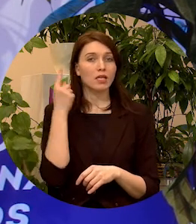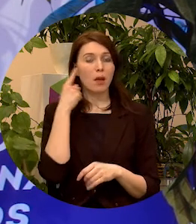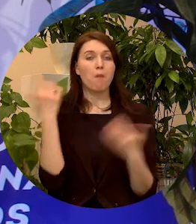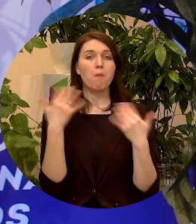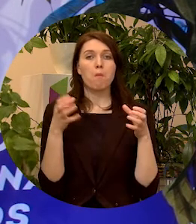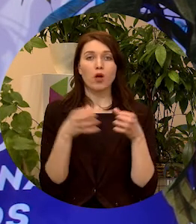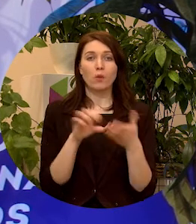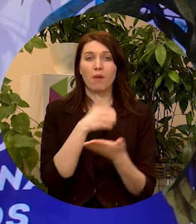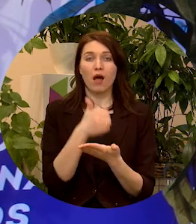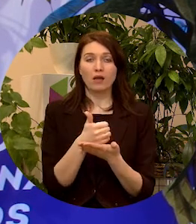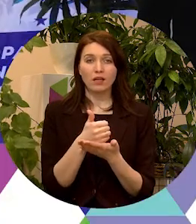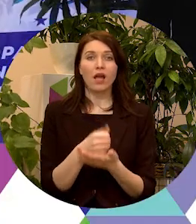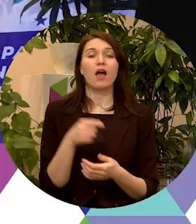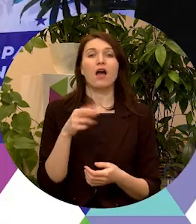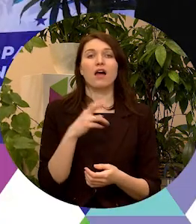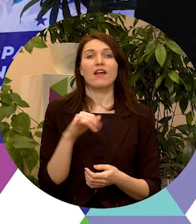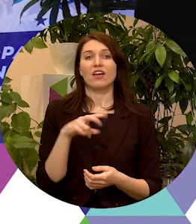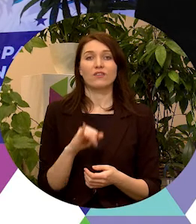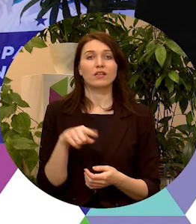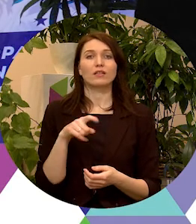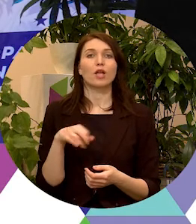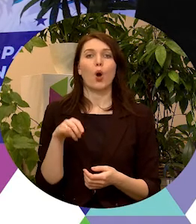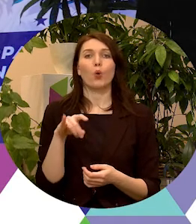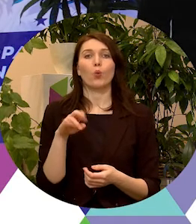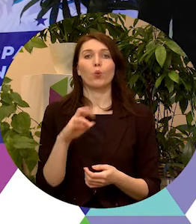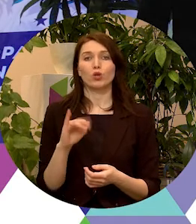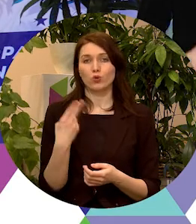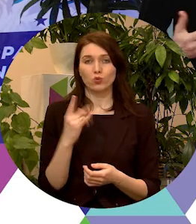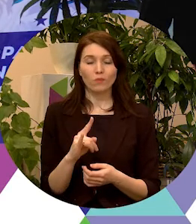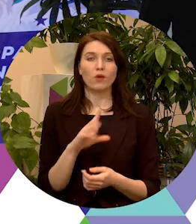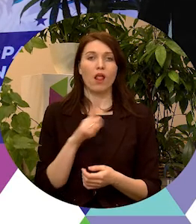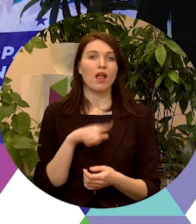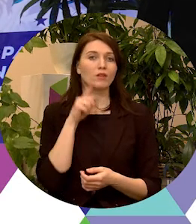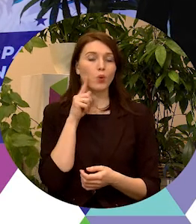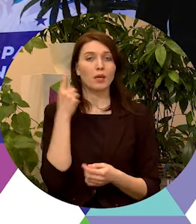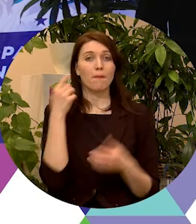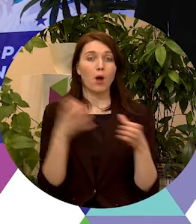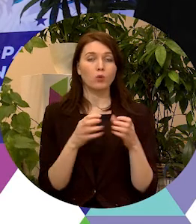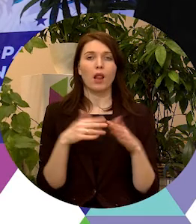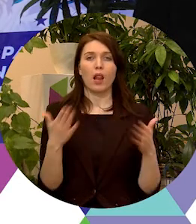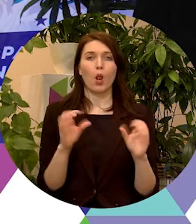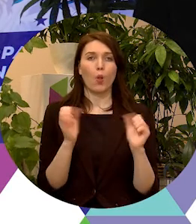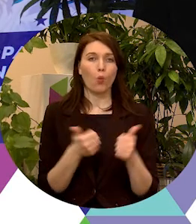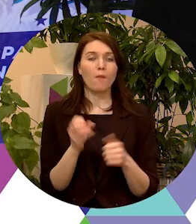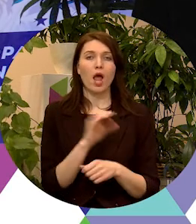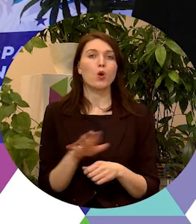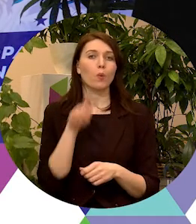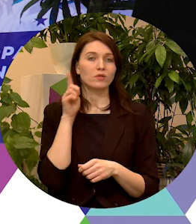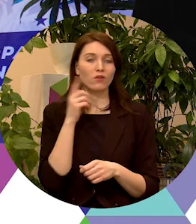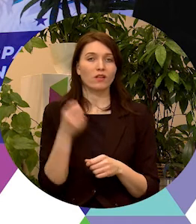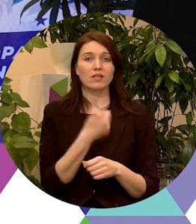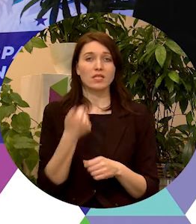pārstāvi Raivi Gunāru Tauriņu. Latvijas jaunatnes padomē ir arī ļoti liela loma Eiropas jaunatnes gada pasākumos.